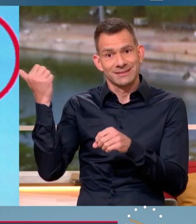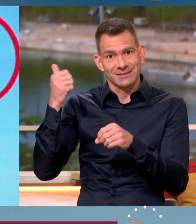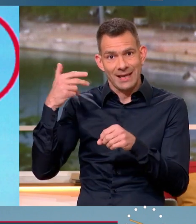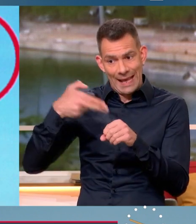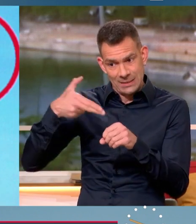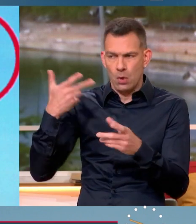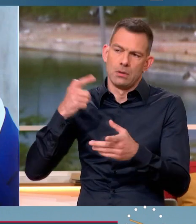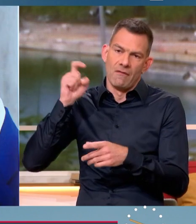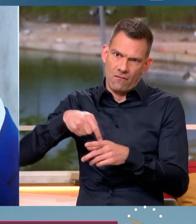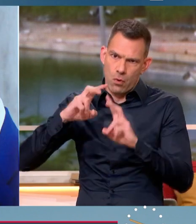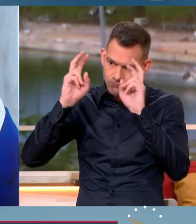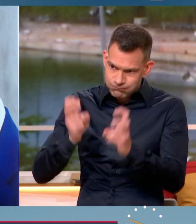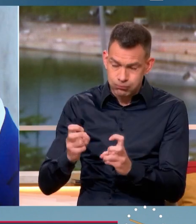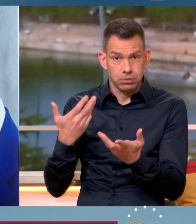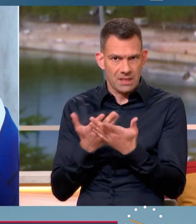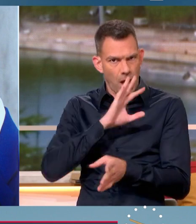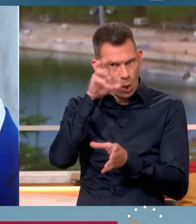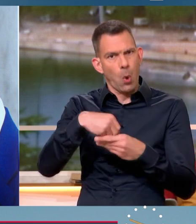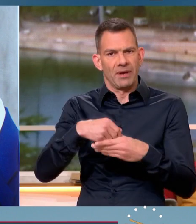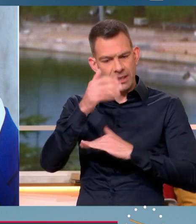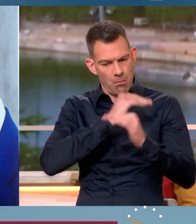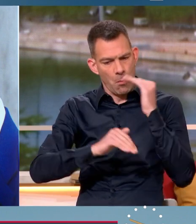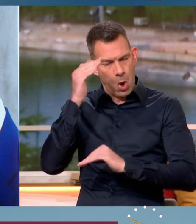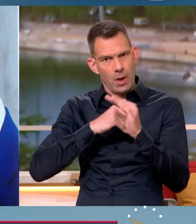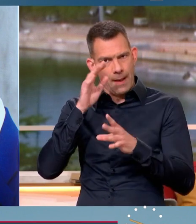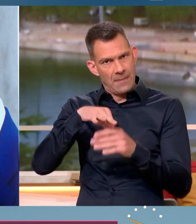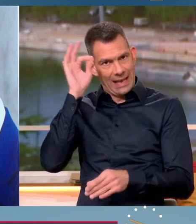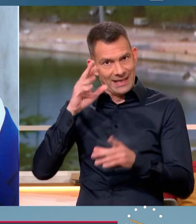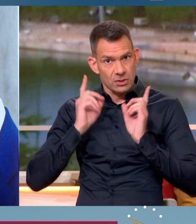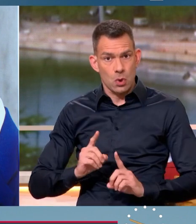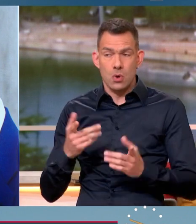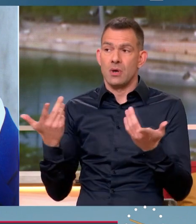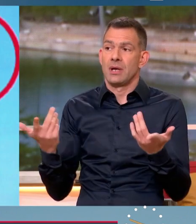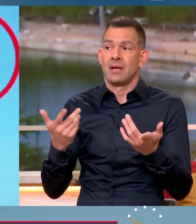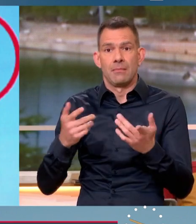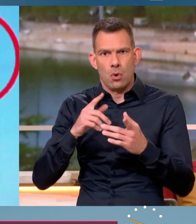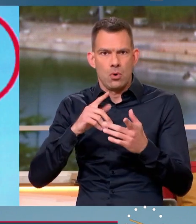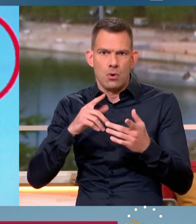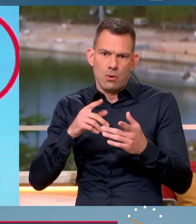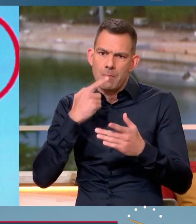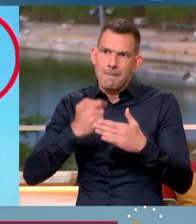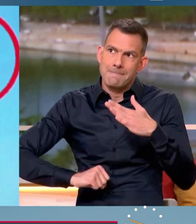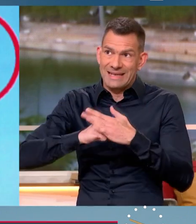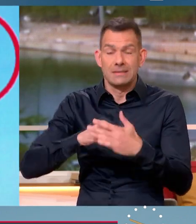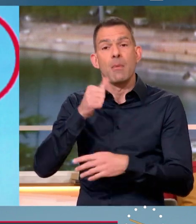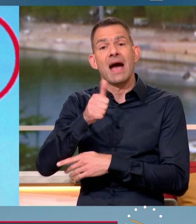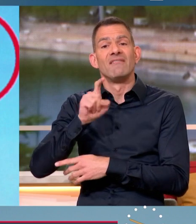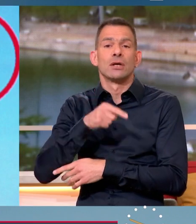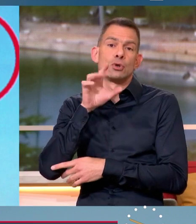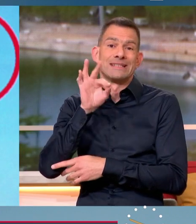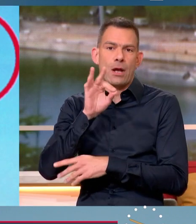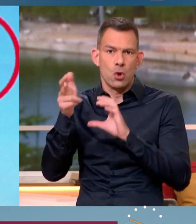portons. Pas sur le litre de carburant, d'essence ou de gasoil. Pas au-delà d'un euro cinquante. Comment ? En